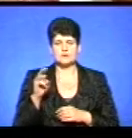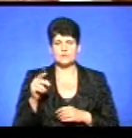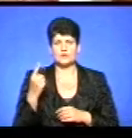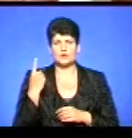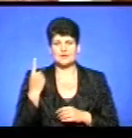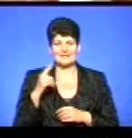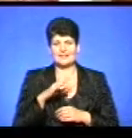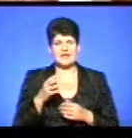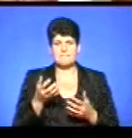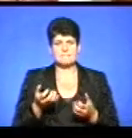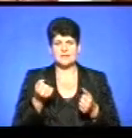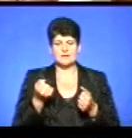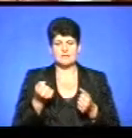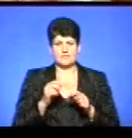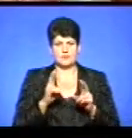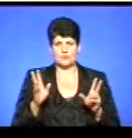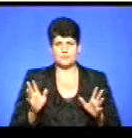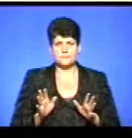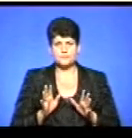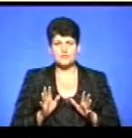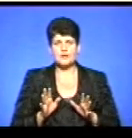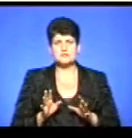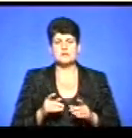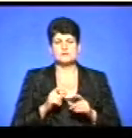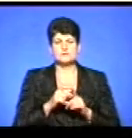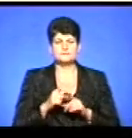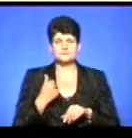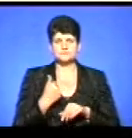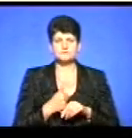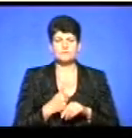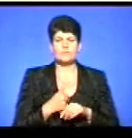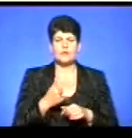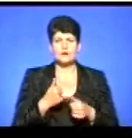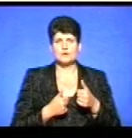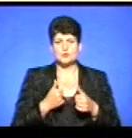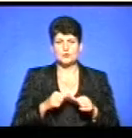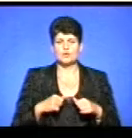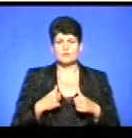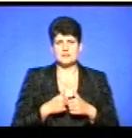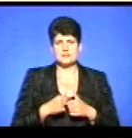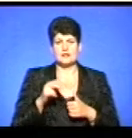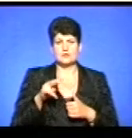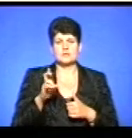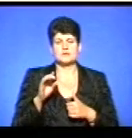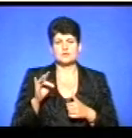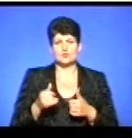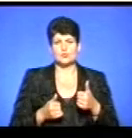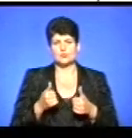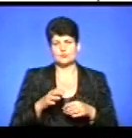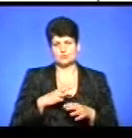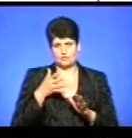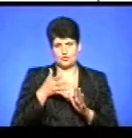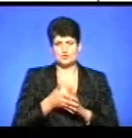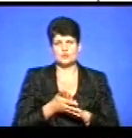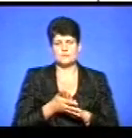один не підтримав жодного з претендентів. За словами голови конкурсної комісії Леоніда Буцюри, конкурсний відбір відбувався прозоро.